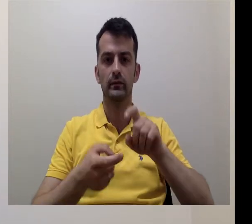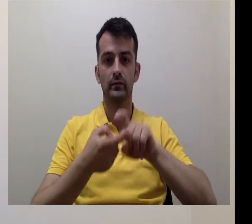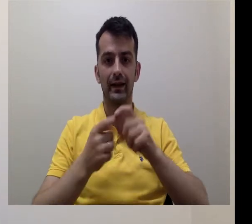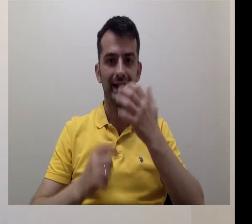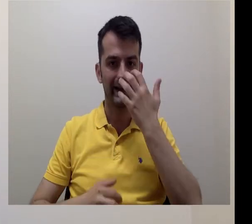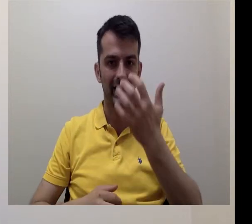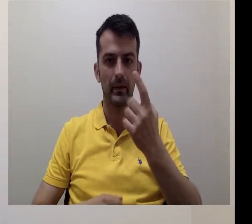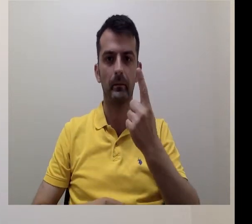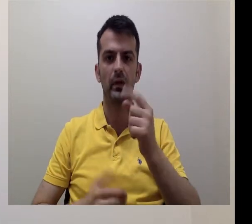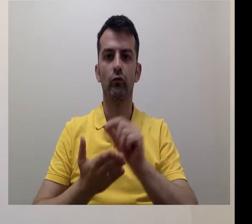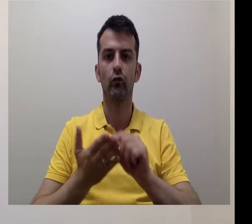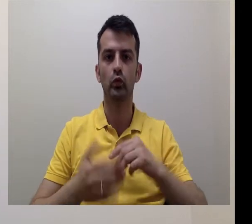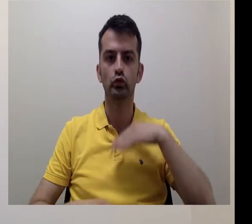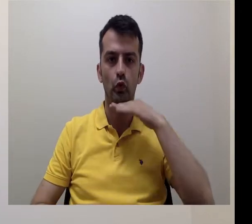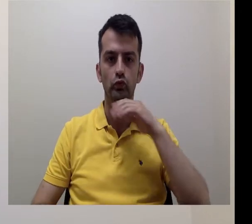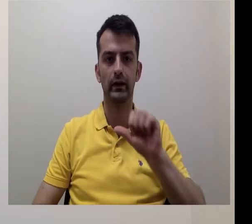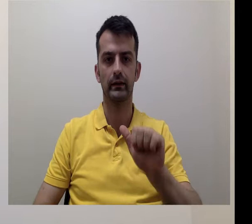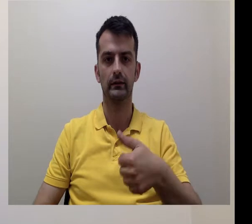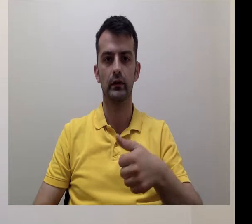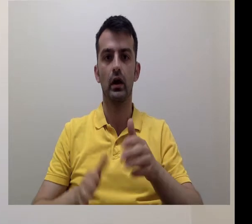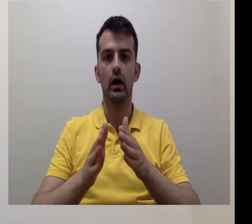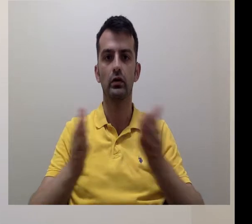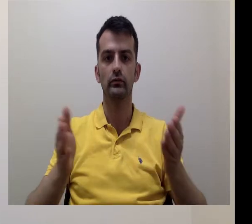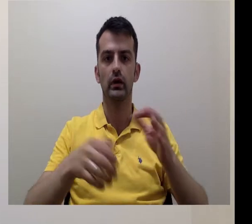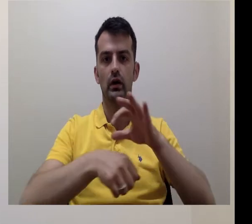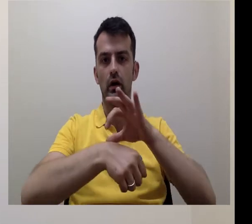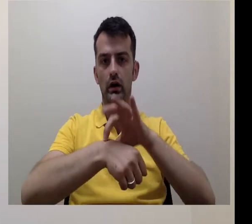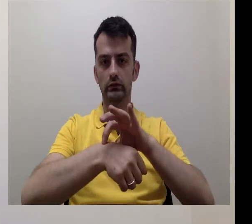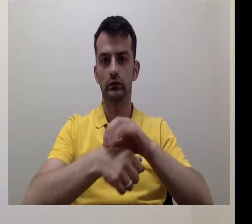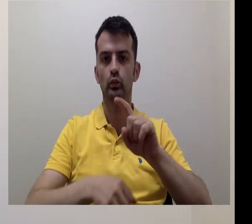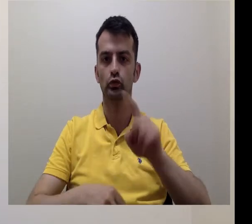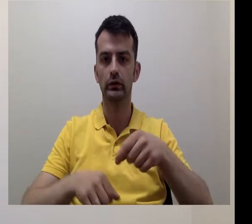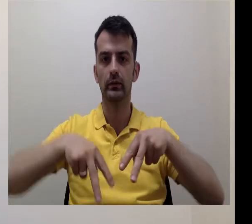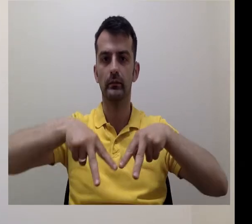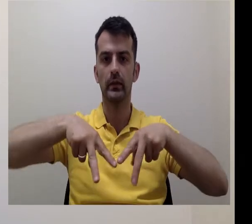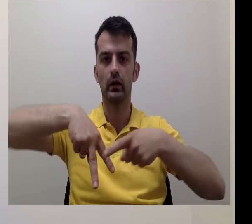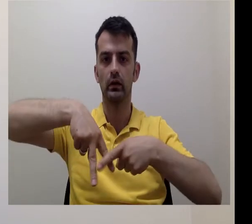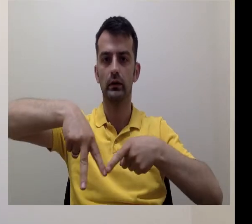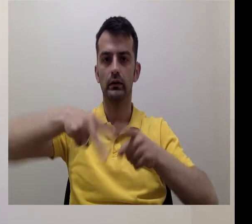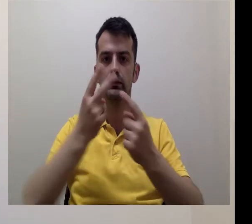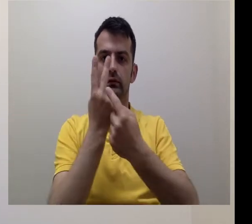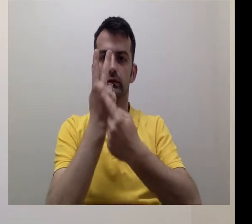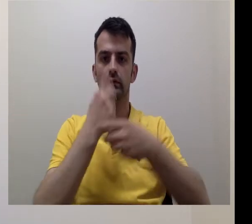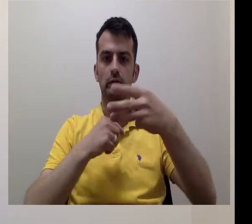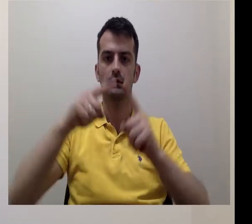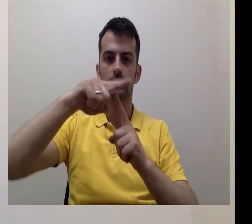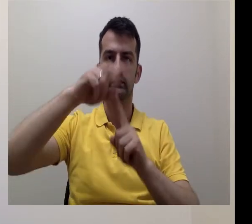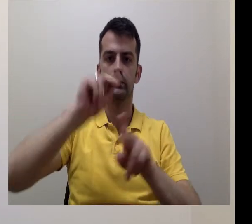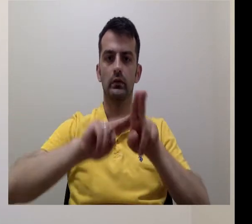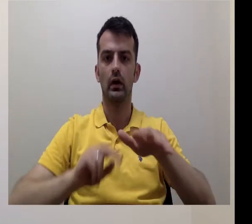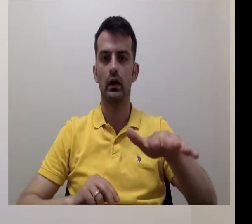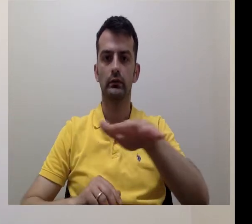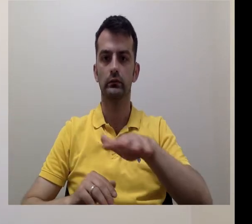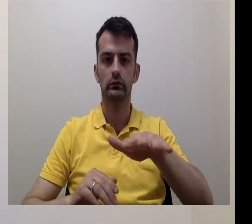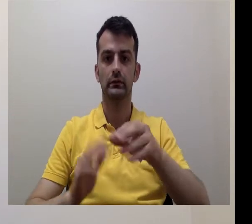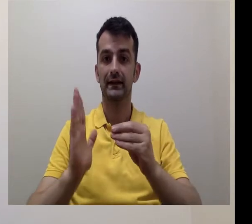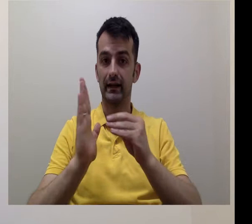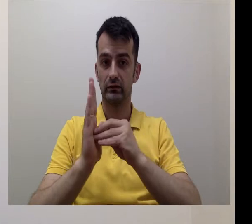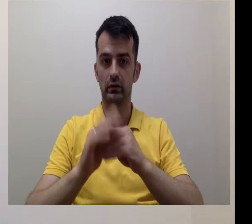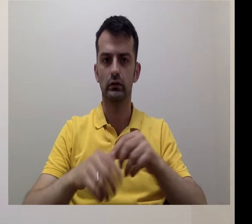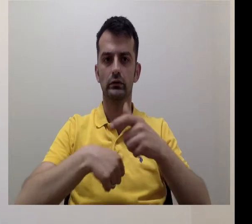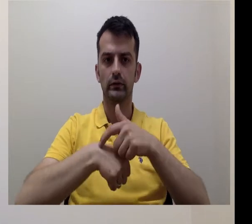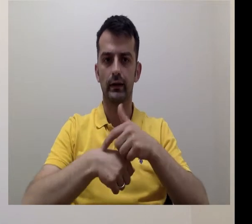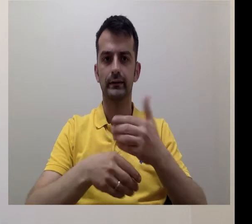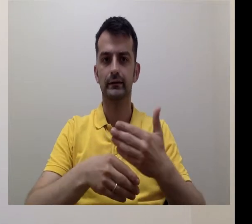doldurulması gerekmektedir. Ayrıca hasta üzerinde bulunan magnetik alandan etkilenecek saat, kredi kartı,